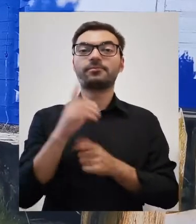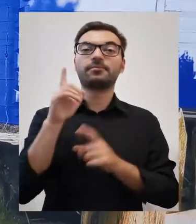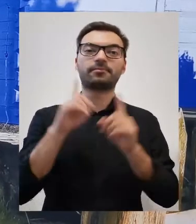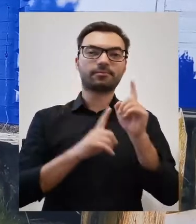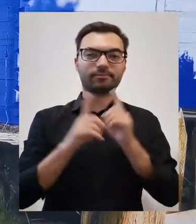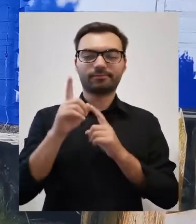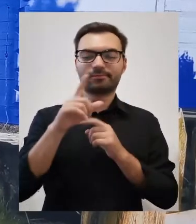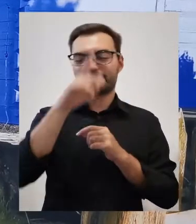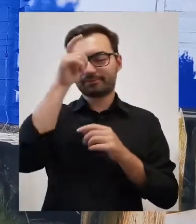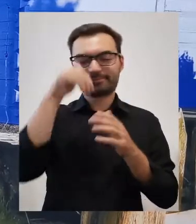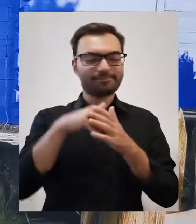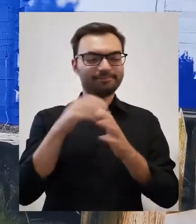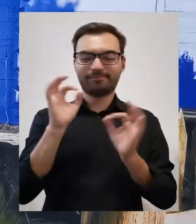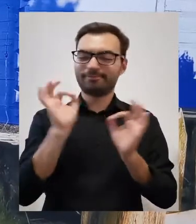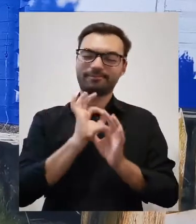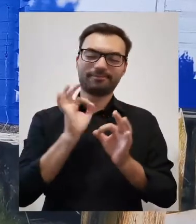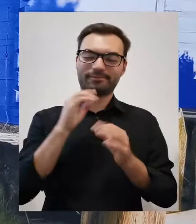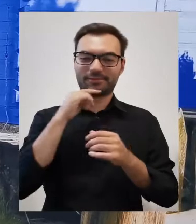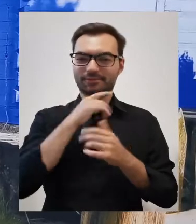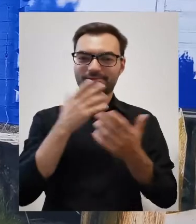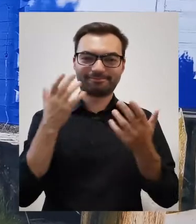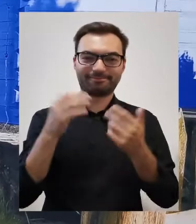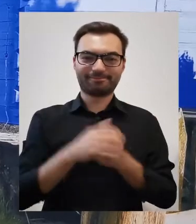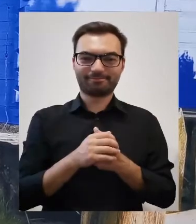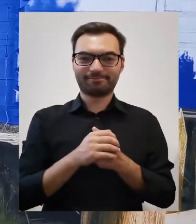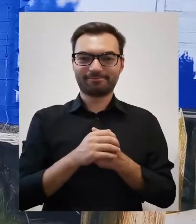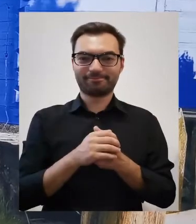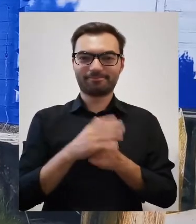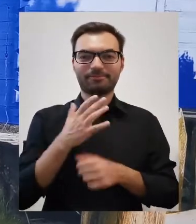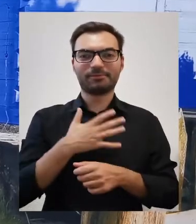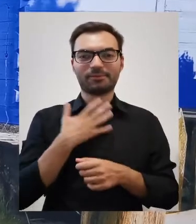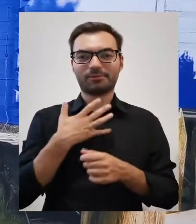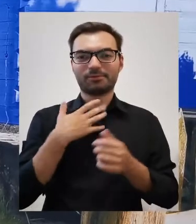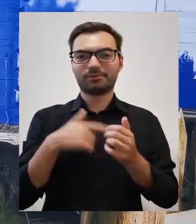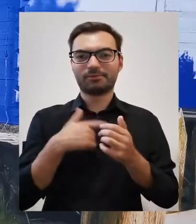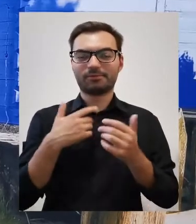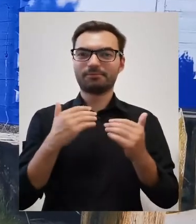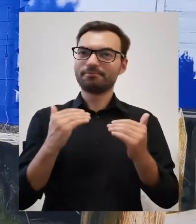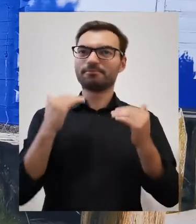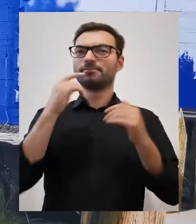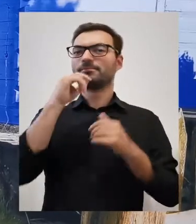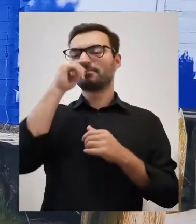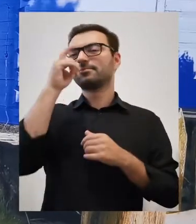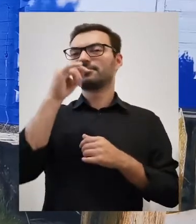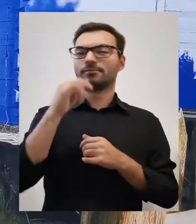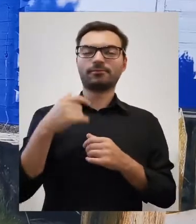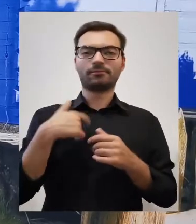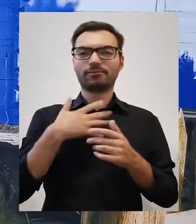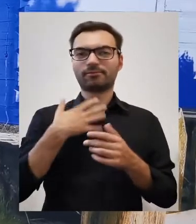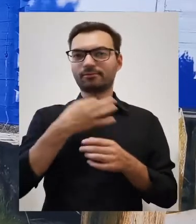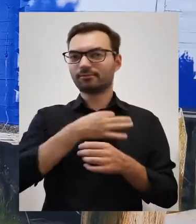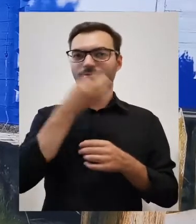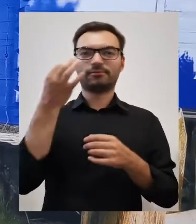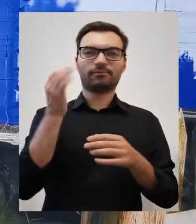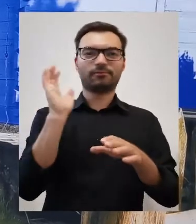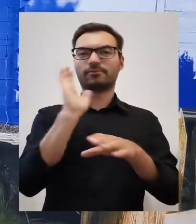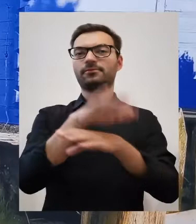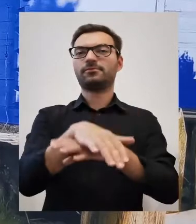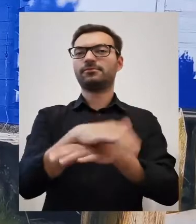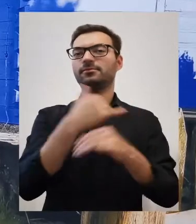dla siebie nawzajem, a czasami wyłazi z nich coś takiego właśnie. Poczucie wyższości, poczucie